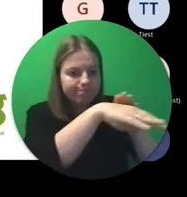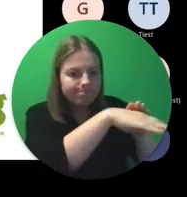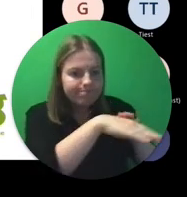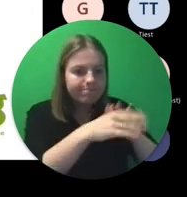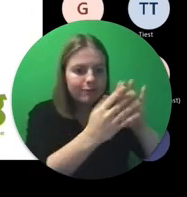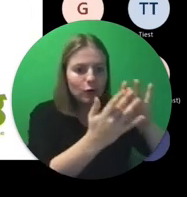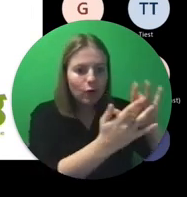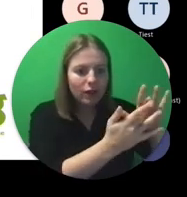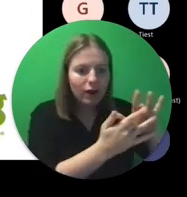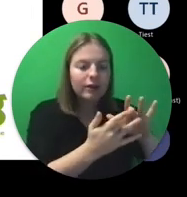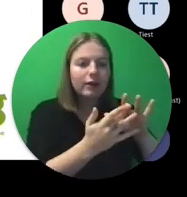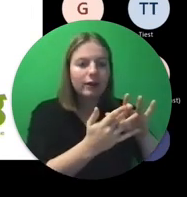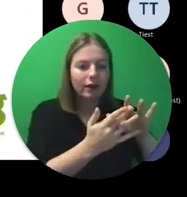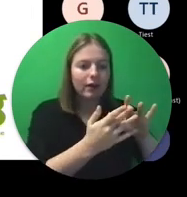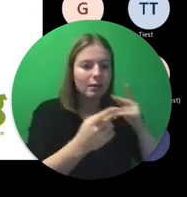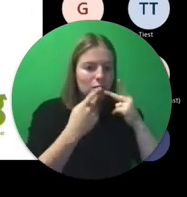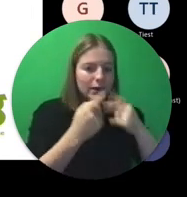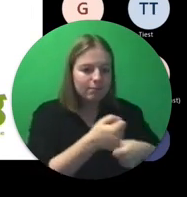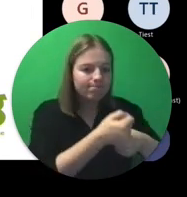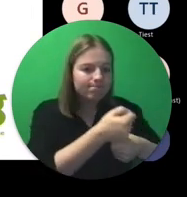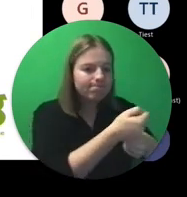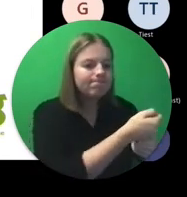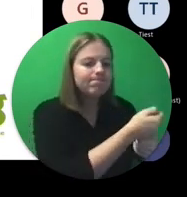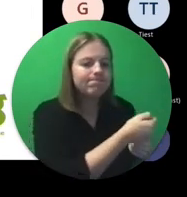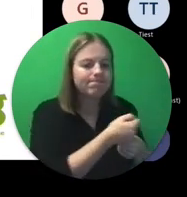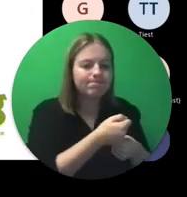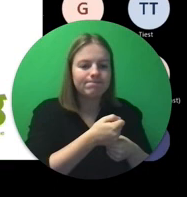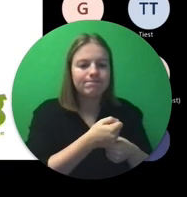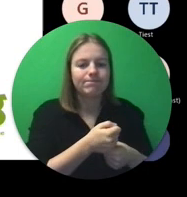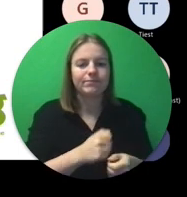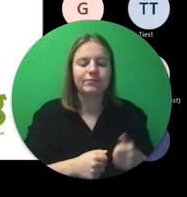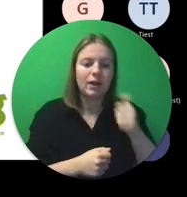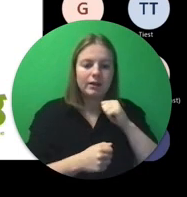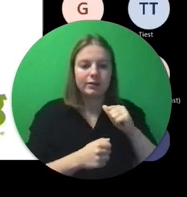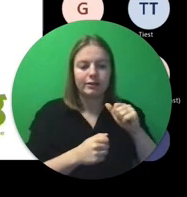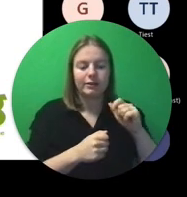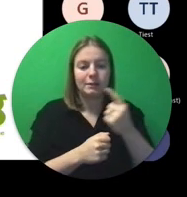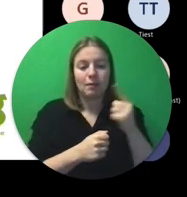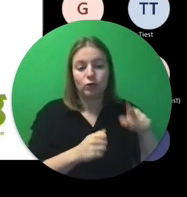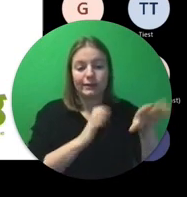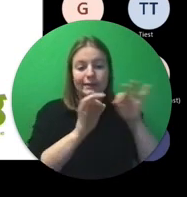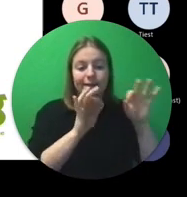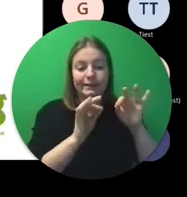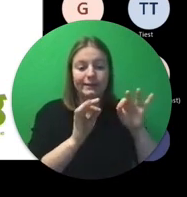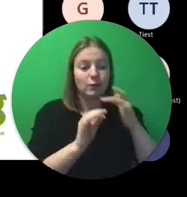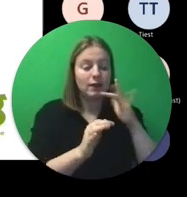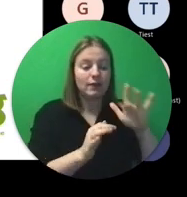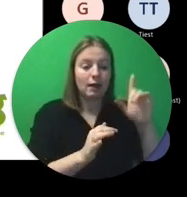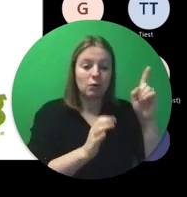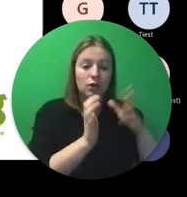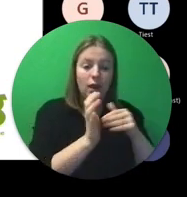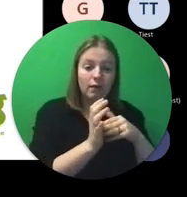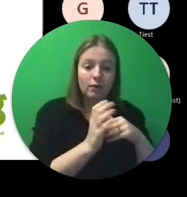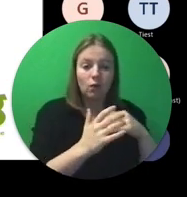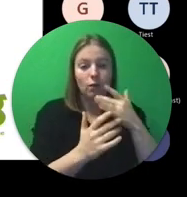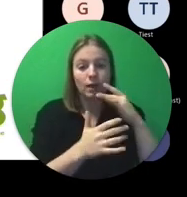jullie ondersteunen bij dergelijke buitenlandkeuzes of begeleidingsvragen.